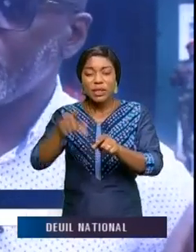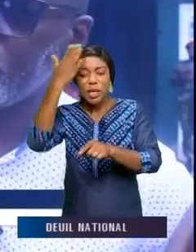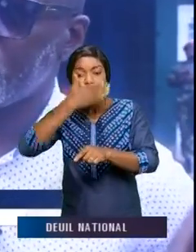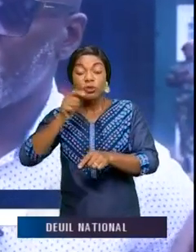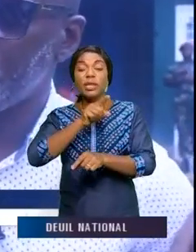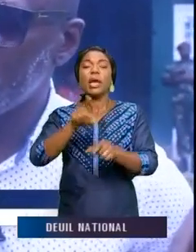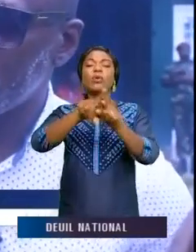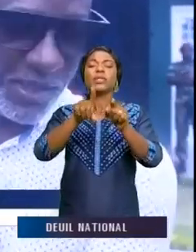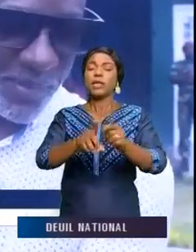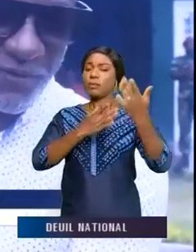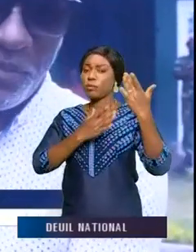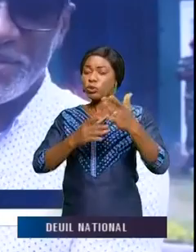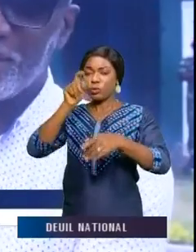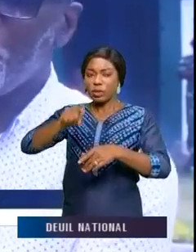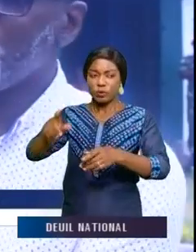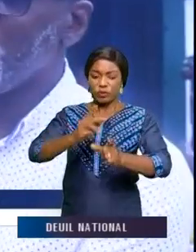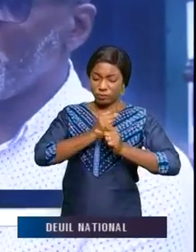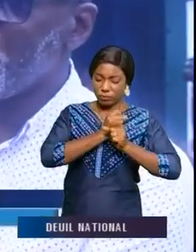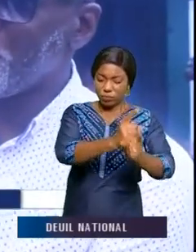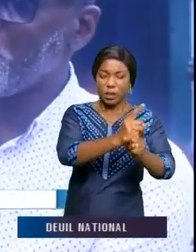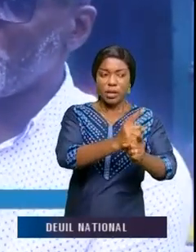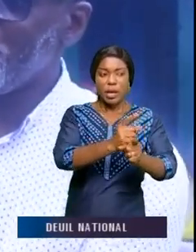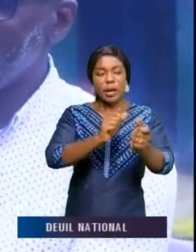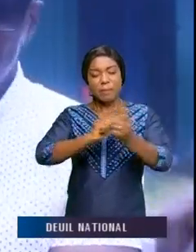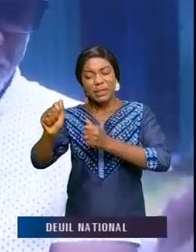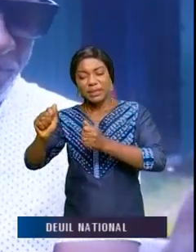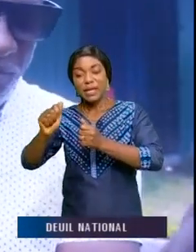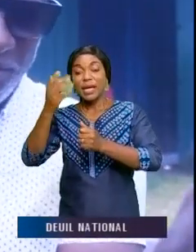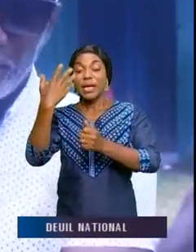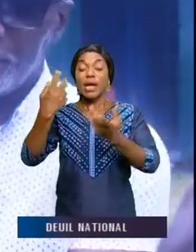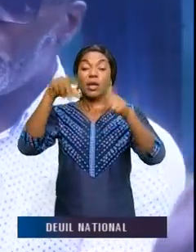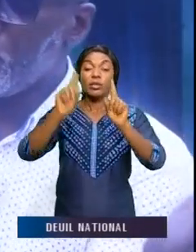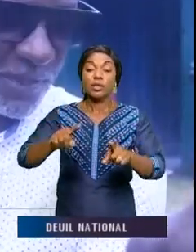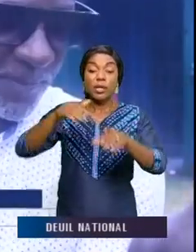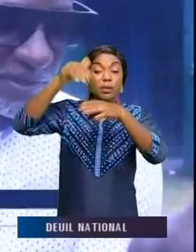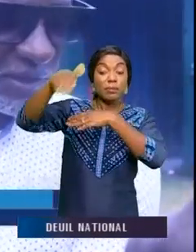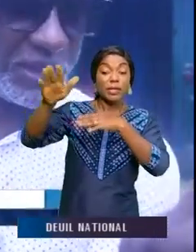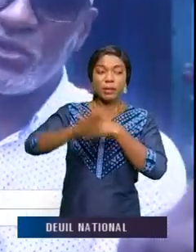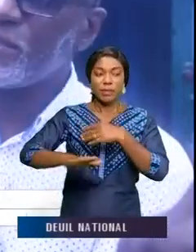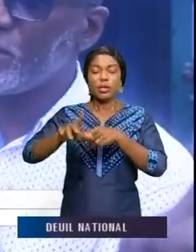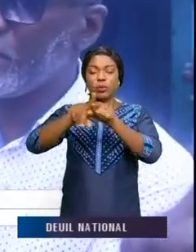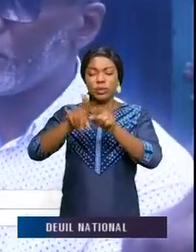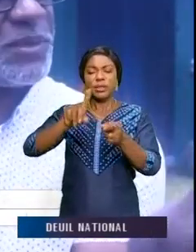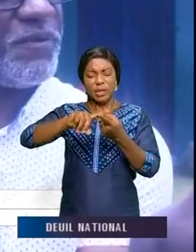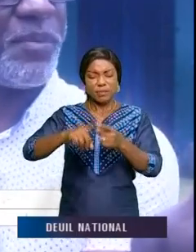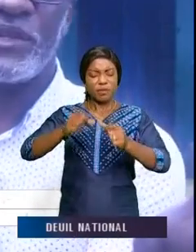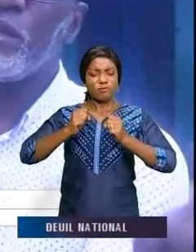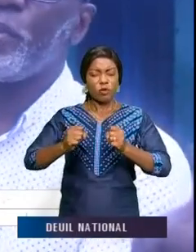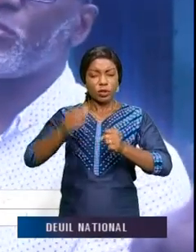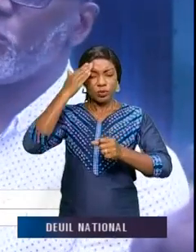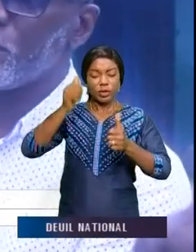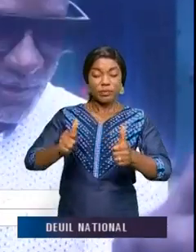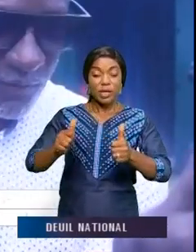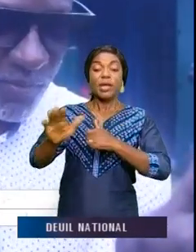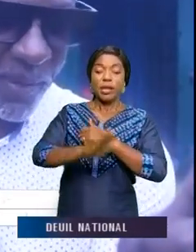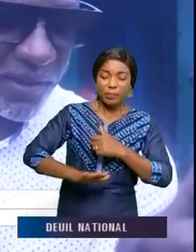qu s'y intéresse un peu plus. Après avoir passé 40 ans en dehors du pays, il me faut des alliés forts, des personnes qui connaissent le terrain et qui peuvent m'apporter les